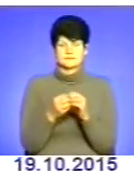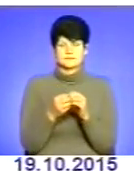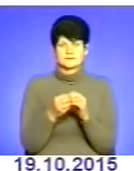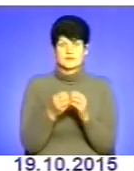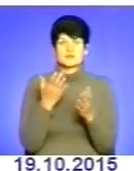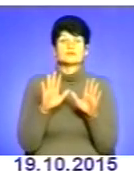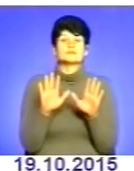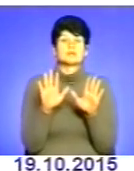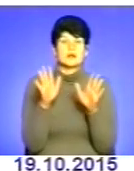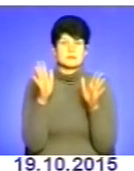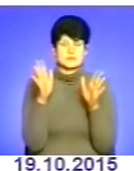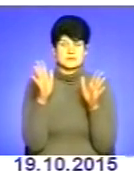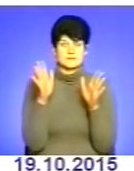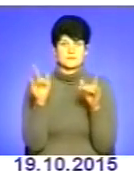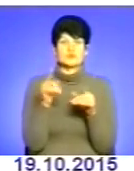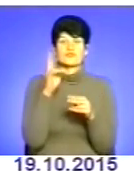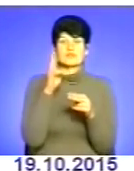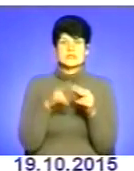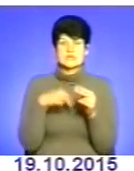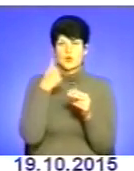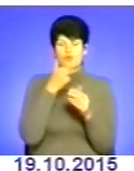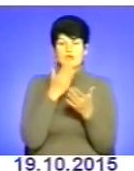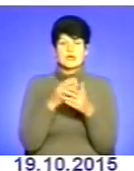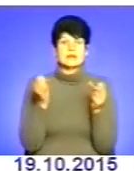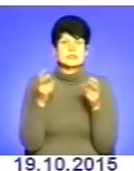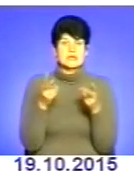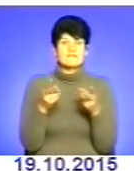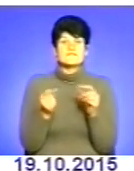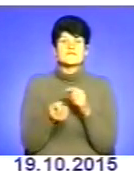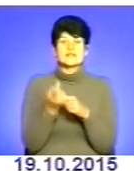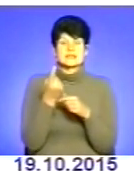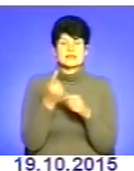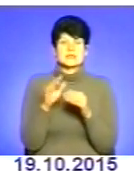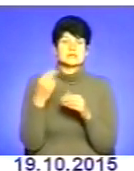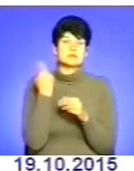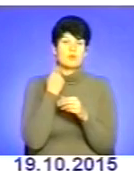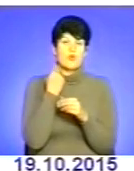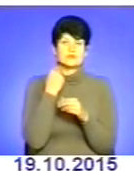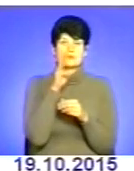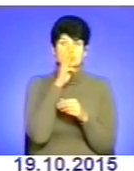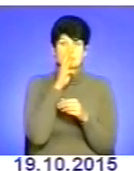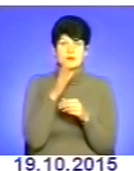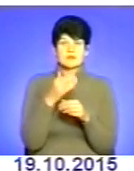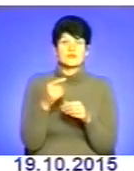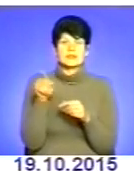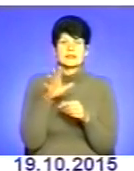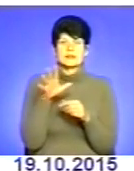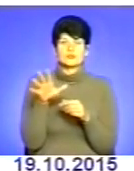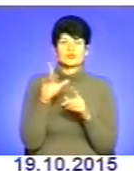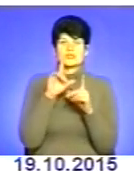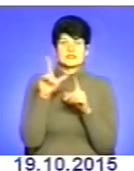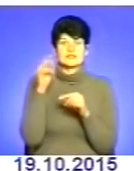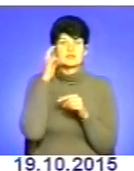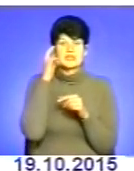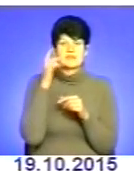так трапиться, що в кінці року є ризики виникнення кредиторської заборгованості по заробітній платі Вони не будуть тікати до Києва, ні до